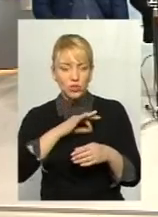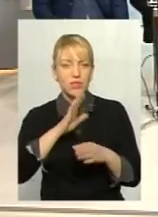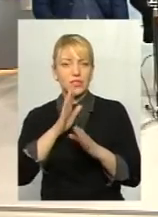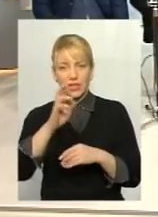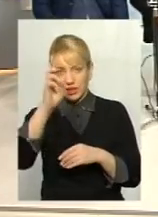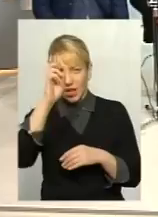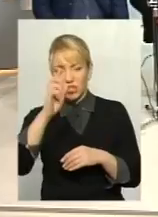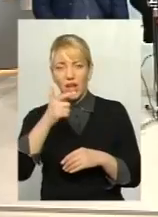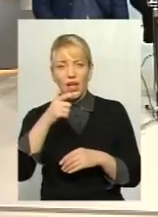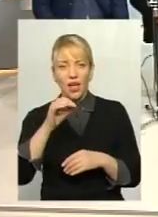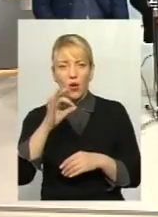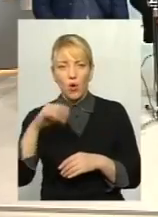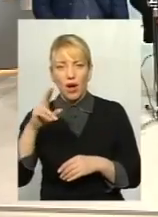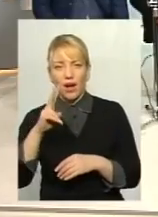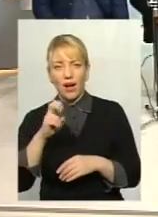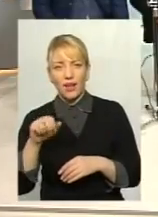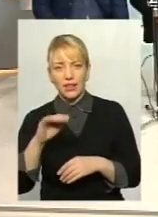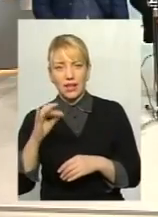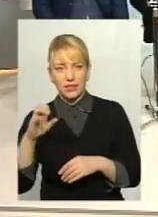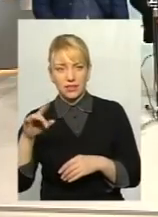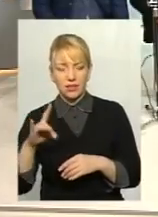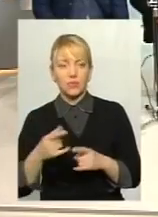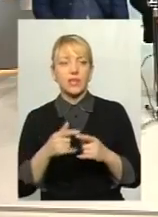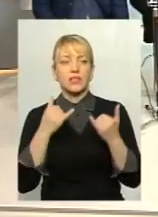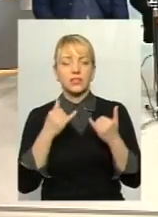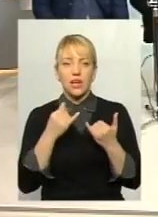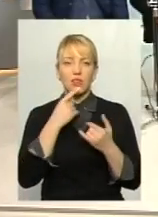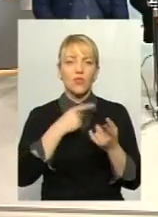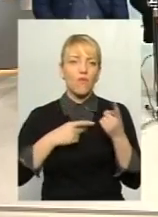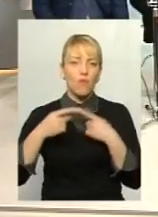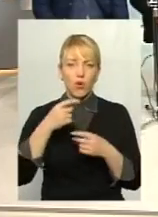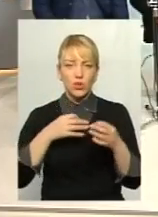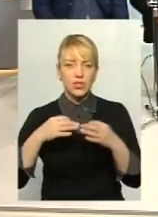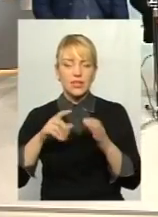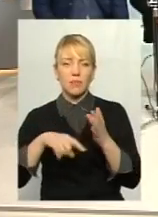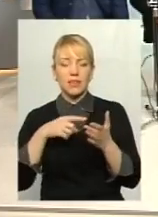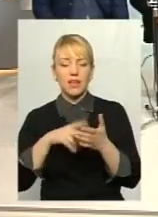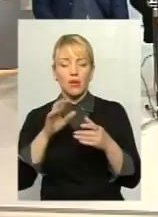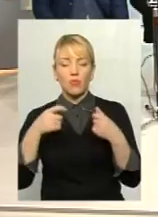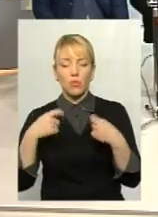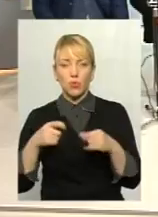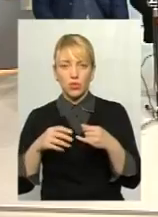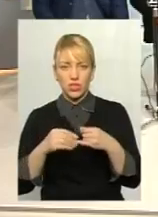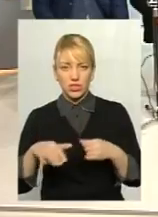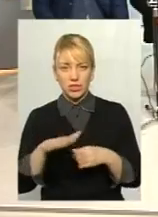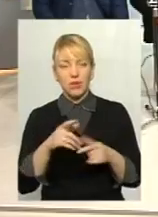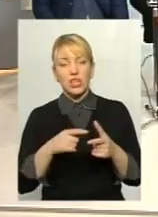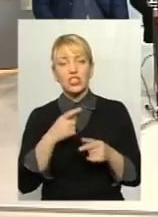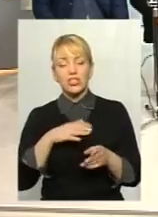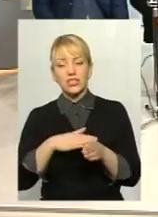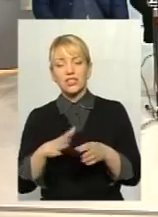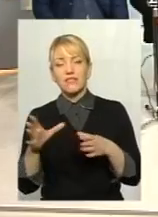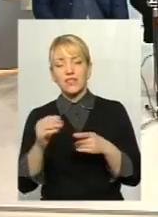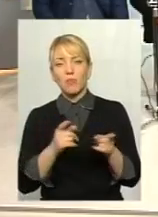Фактично, разом говориться, педалюється питання продажу земель. Та чи здійснена вся та підготовча